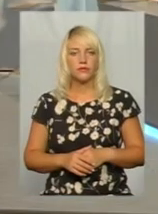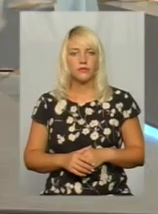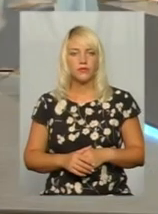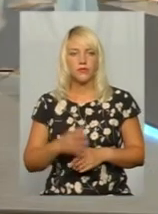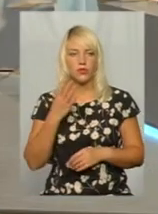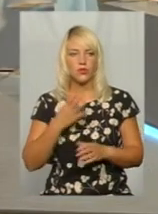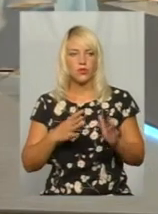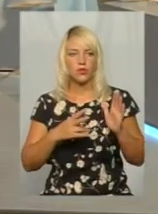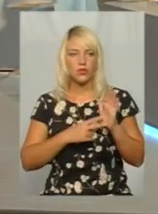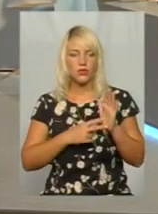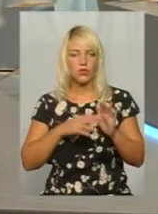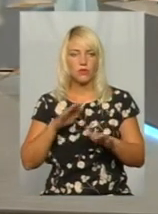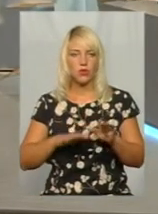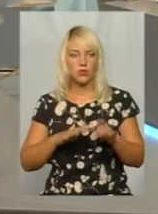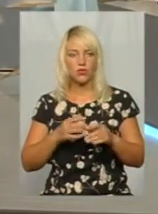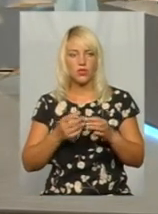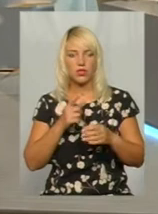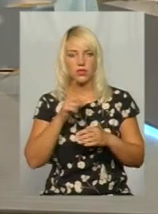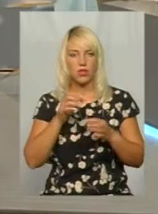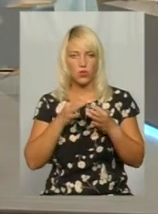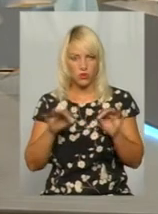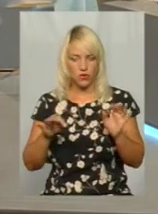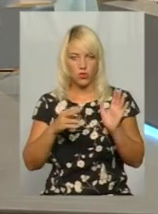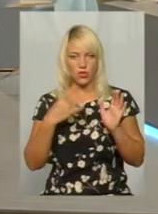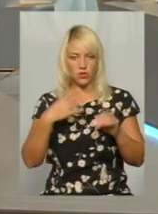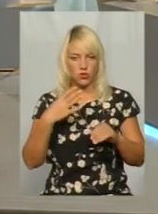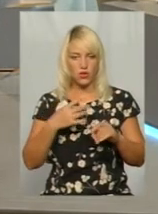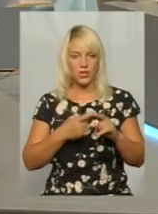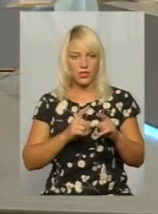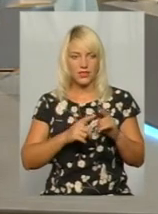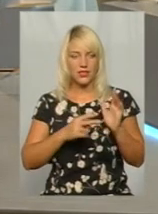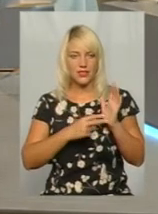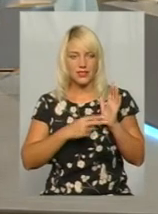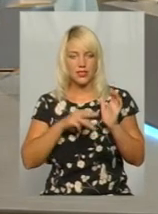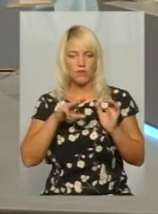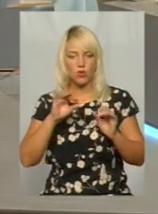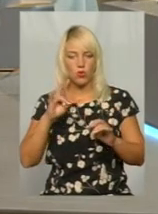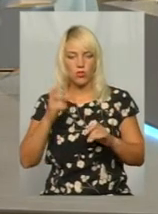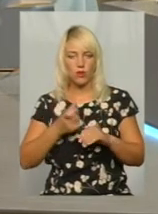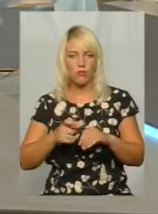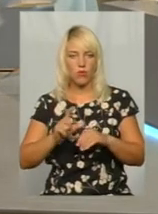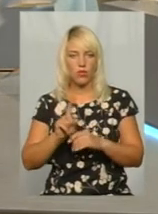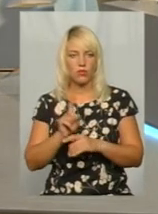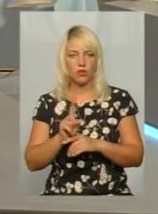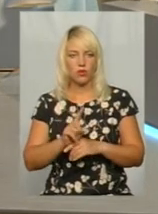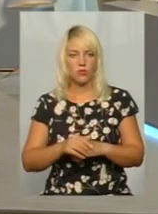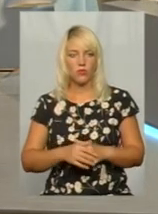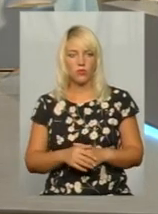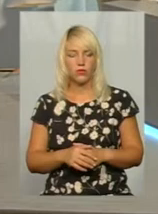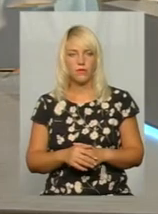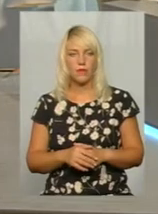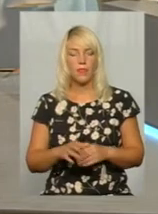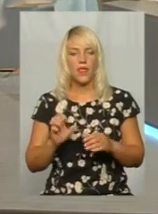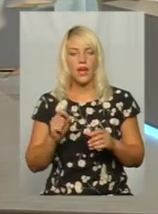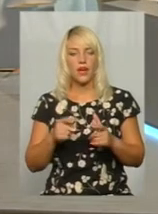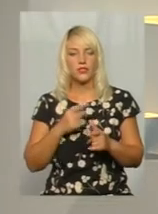47 тонн, предозволених 40? Так. Тобто, це 7 тонн було понаднормово? Так. А